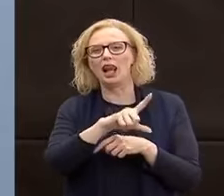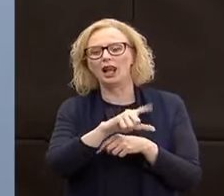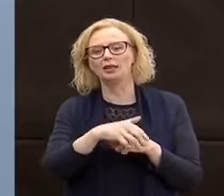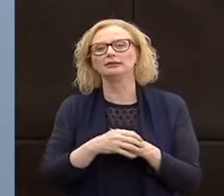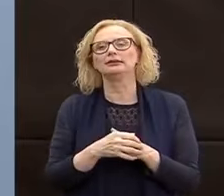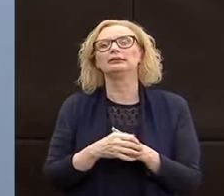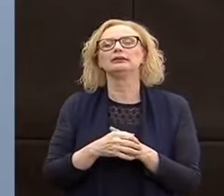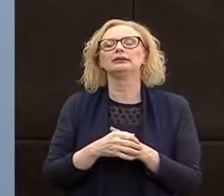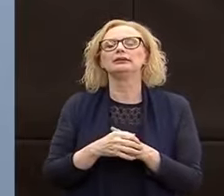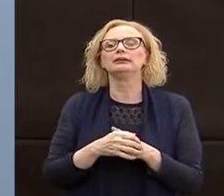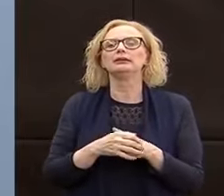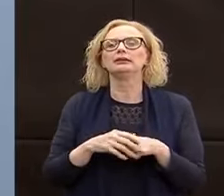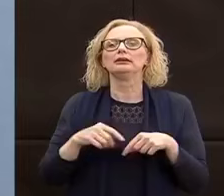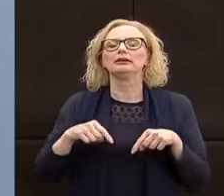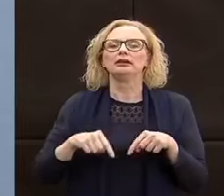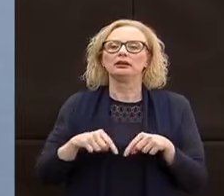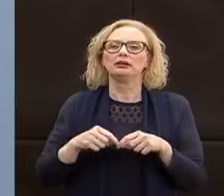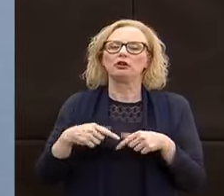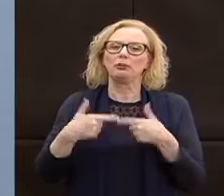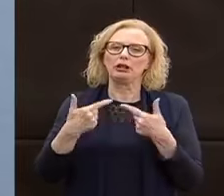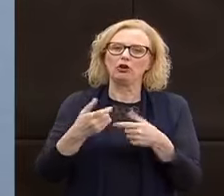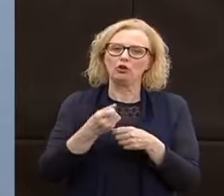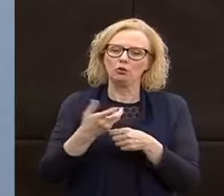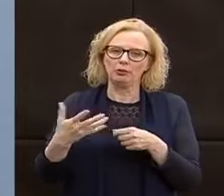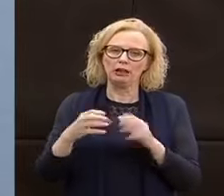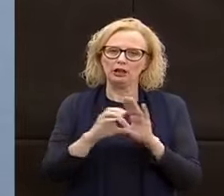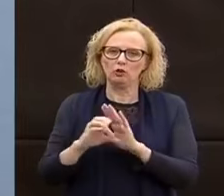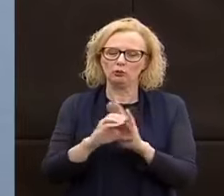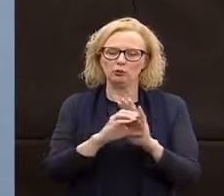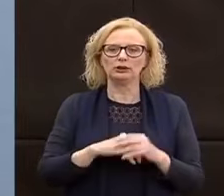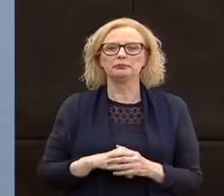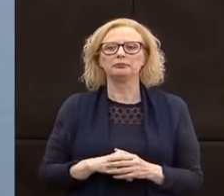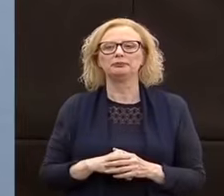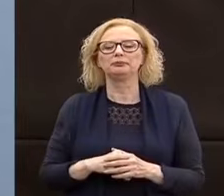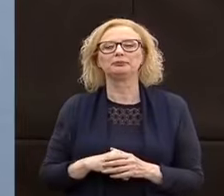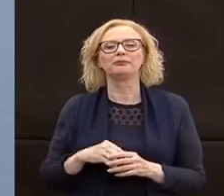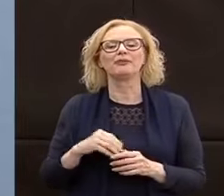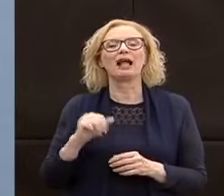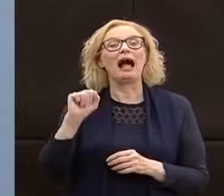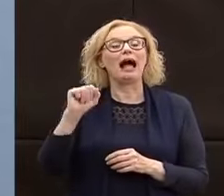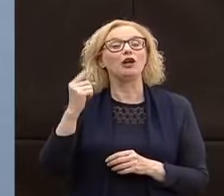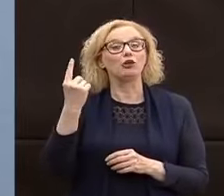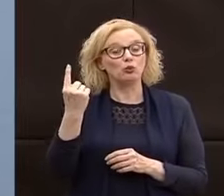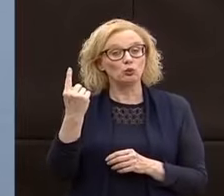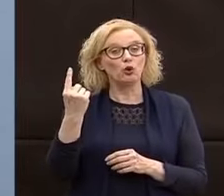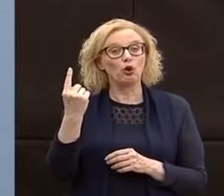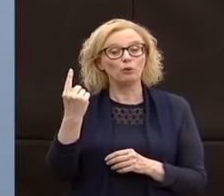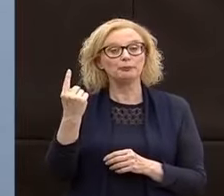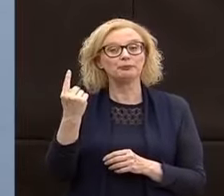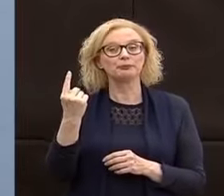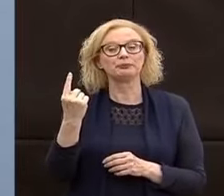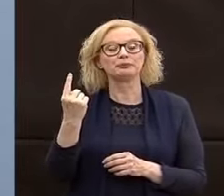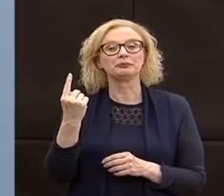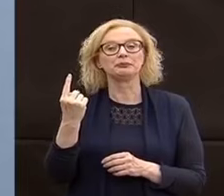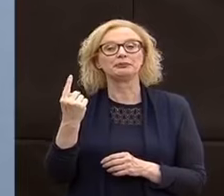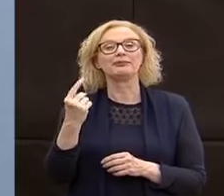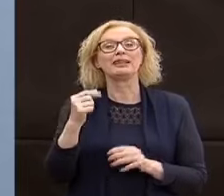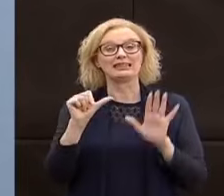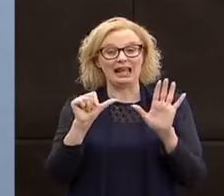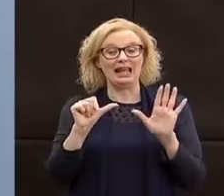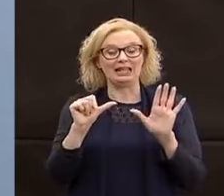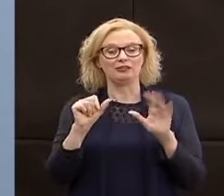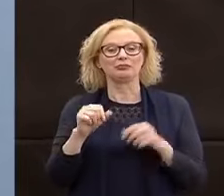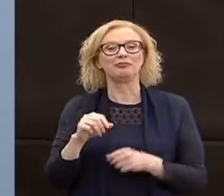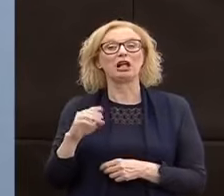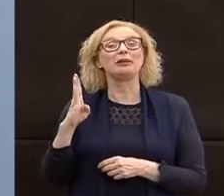do i numeri nei vari comuni. Allora, a Davio un caso in più che porta a 6,